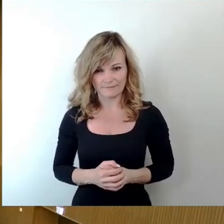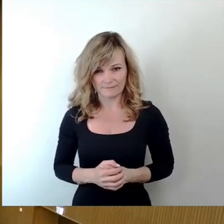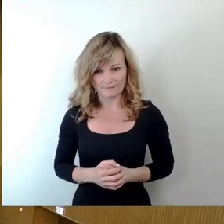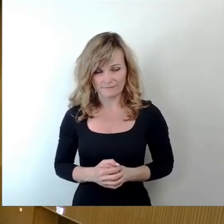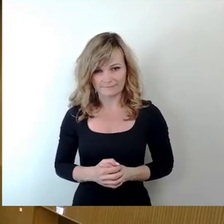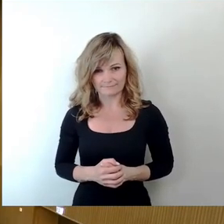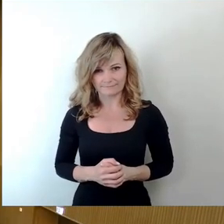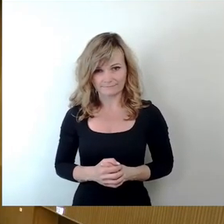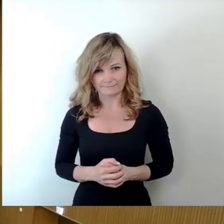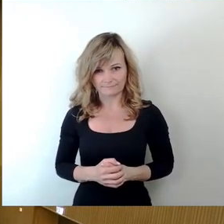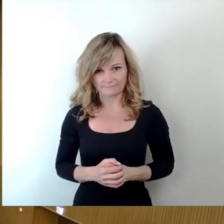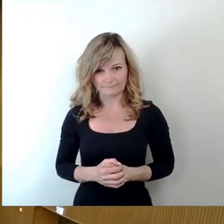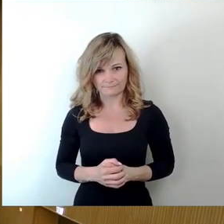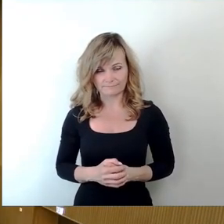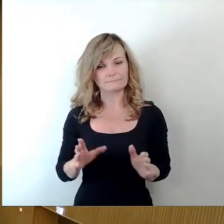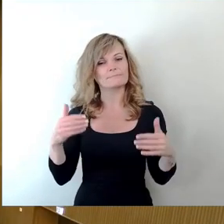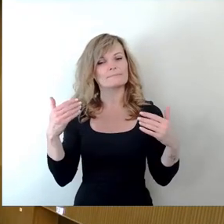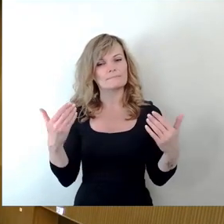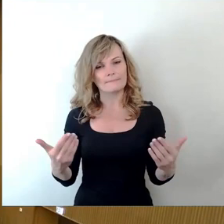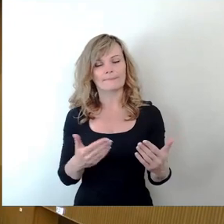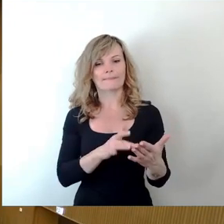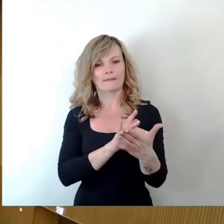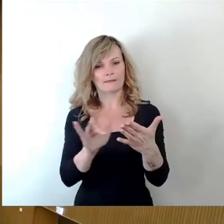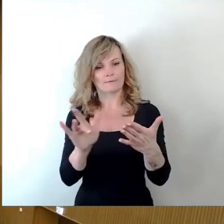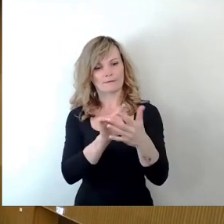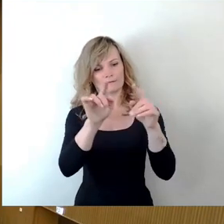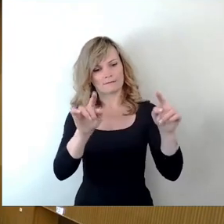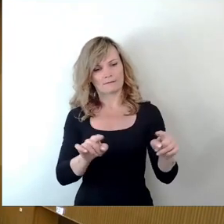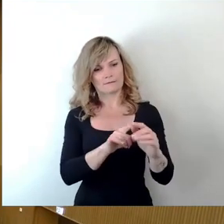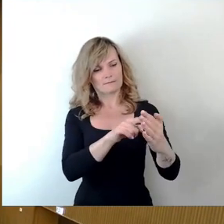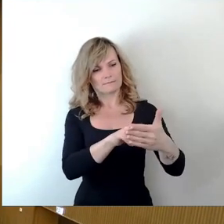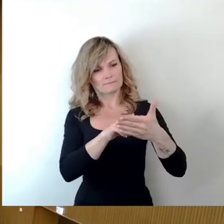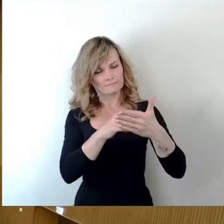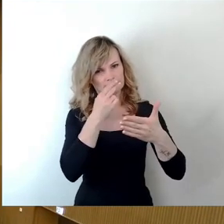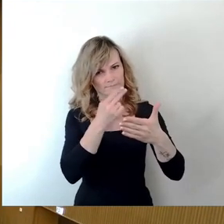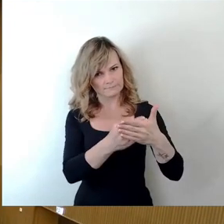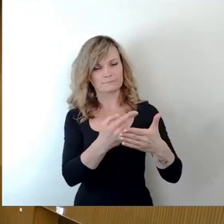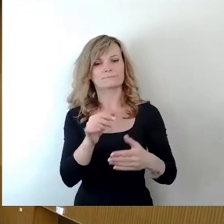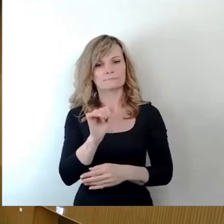Dann beginnen wir so, wie es auf dem iPad angezeigt wird. Als erstes Heike Ahner, CDU-Fraktion.